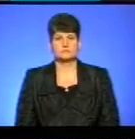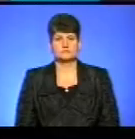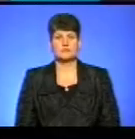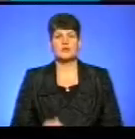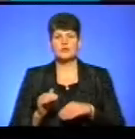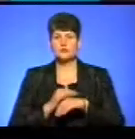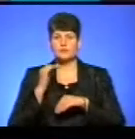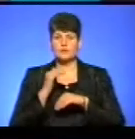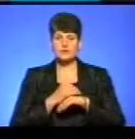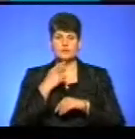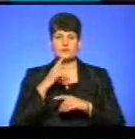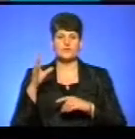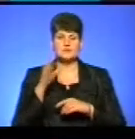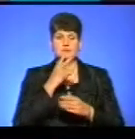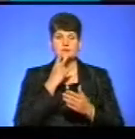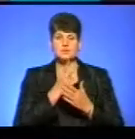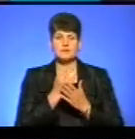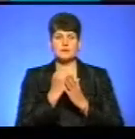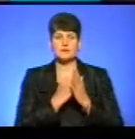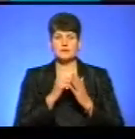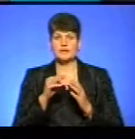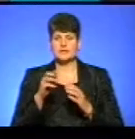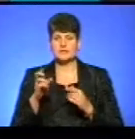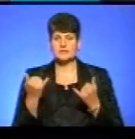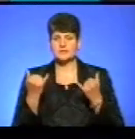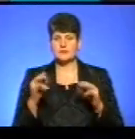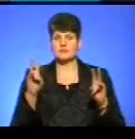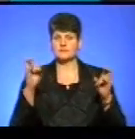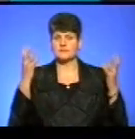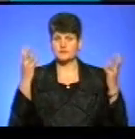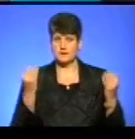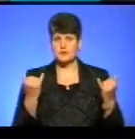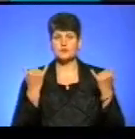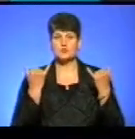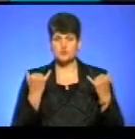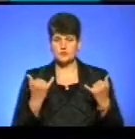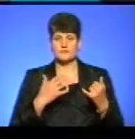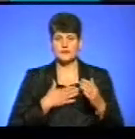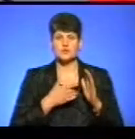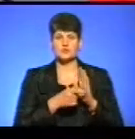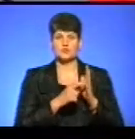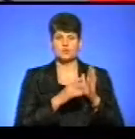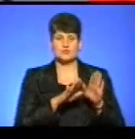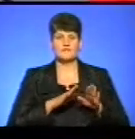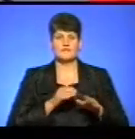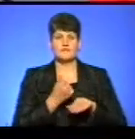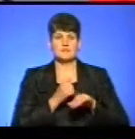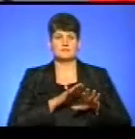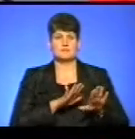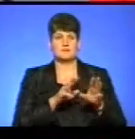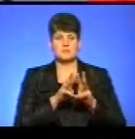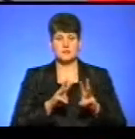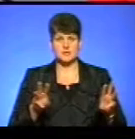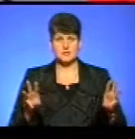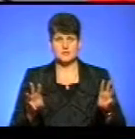Доброго вечора, кажу усім гідачам каналу ТТБ в ефірі програма «Тема дня». І сьогодні у нашій студії віце-прем'єр-міністр України з питань